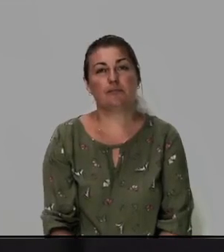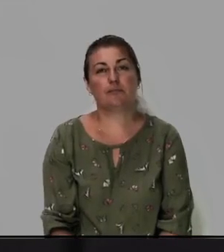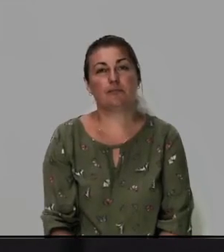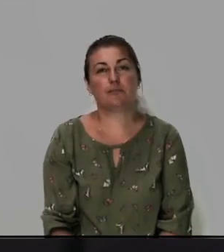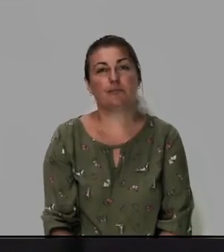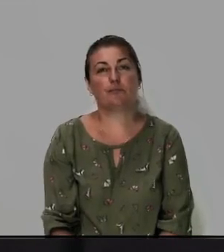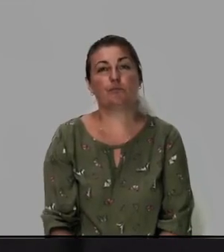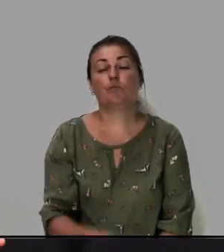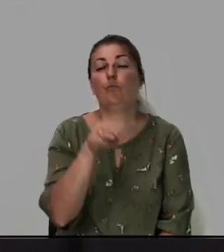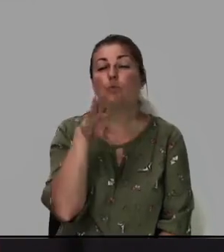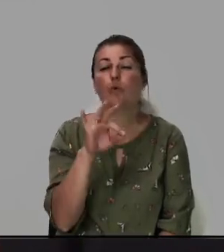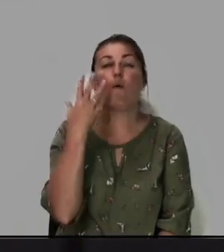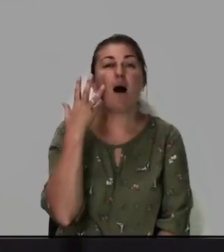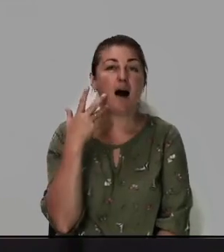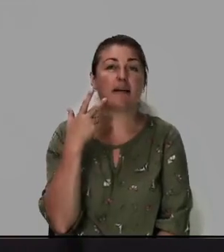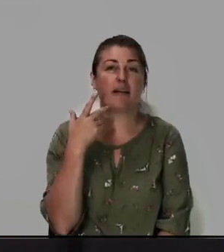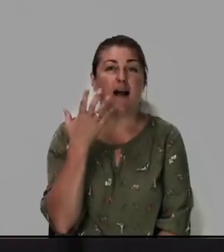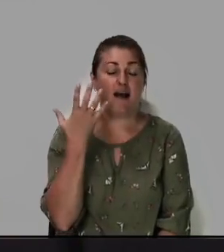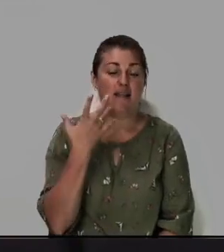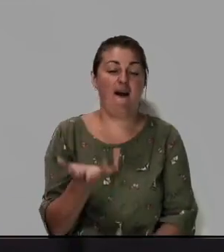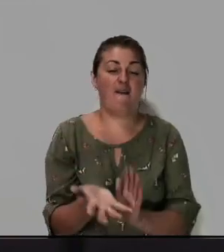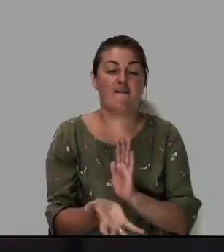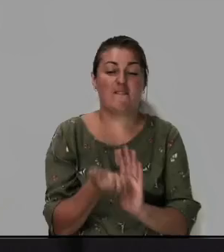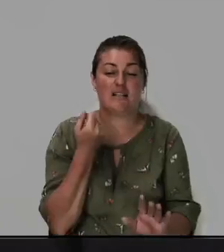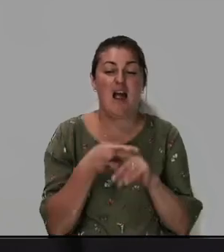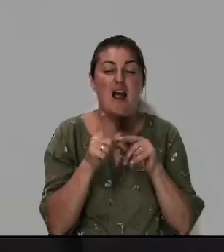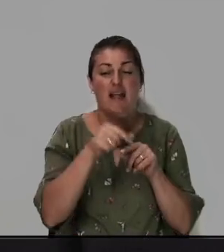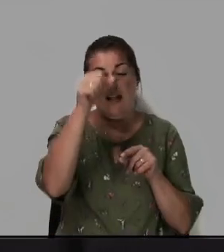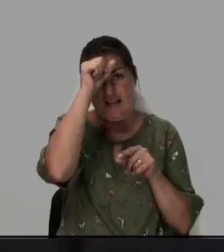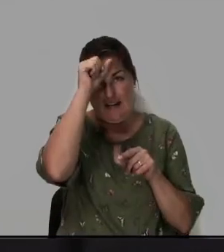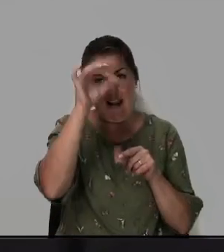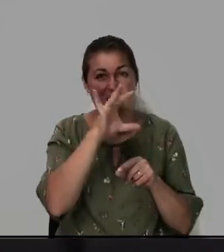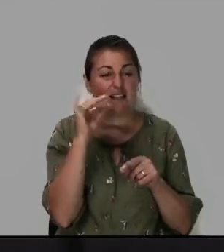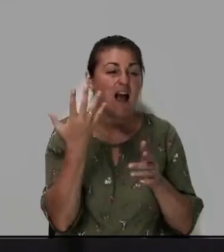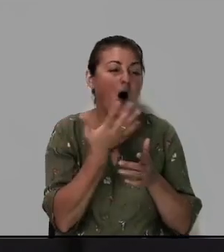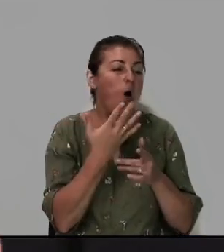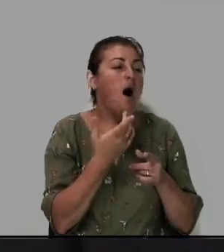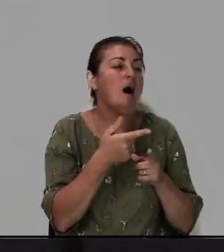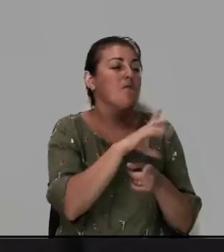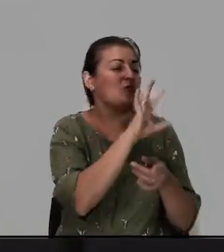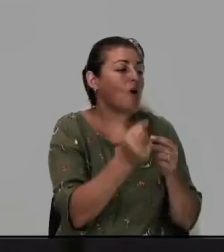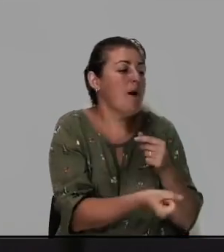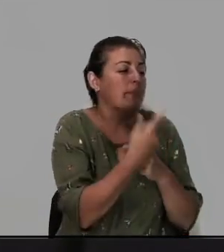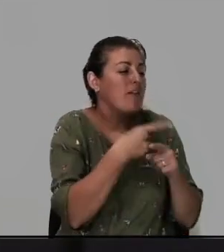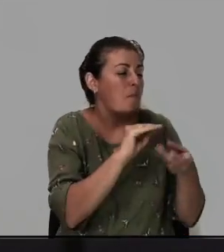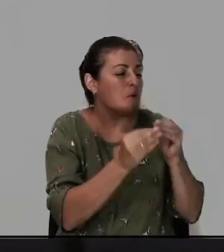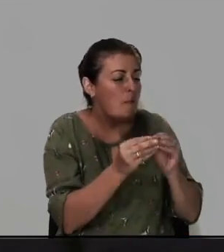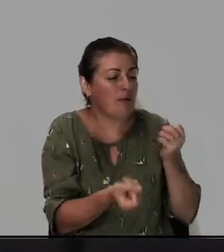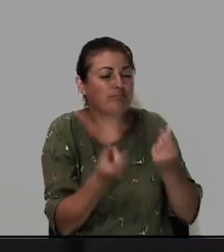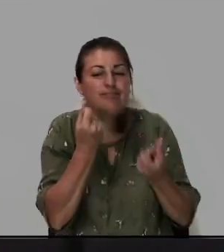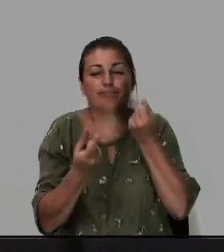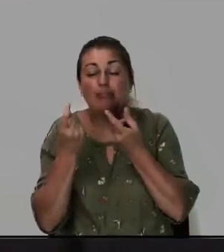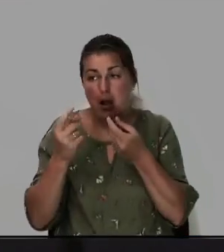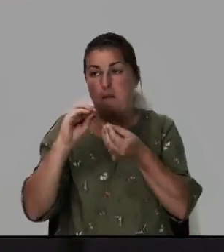то когда вытаскиваешь этот грех источник, откуда исходят все эти проблемы, проблемы